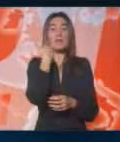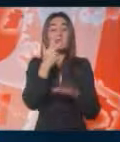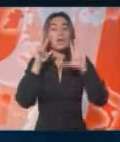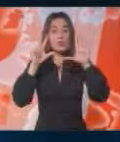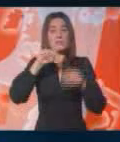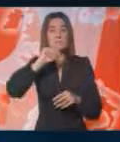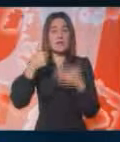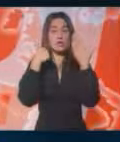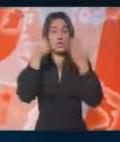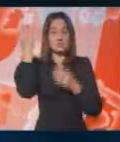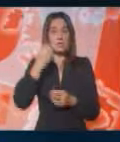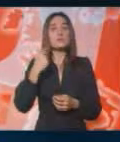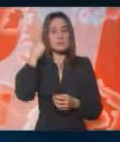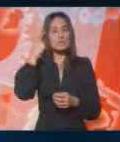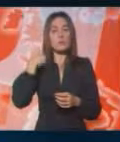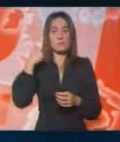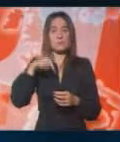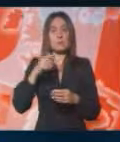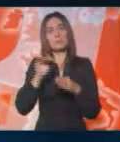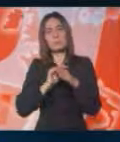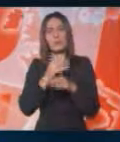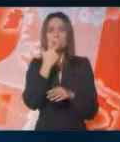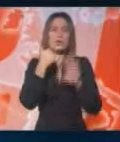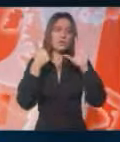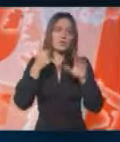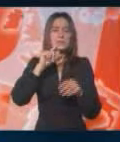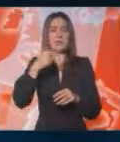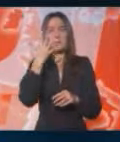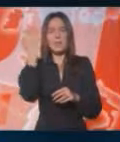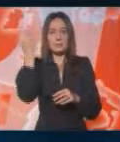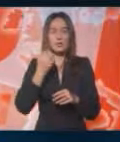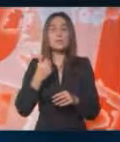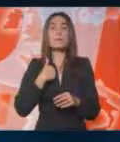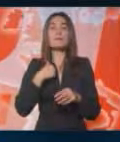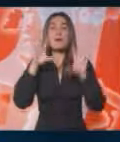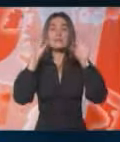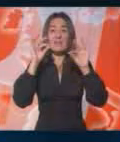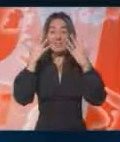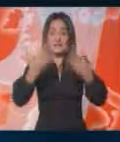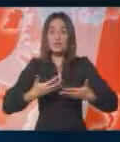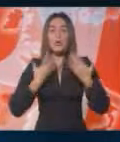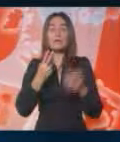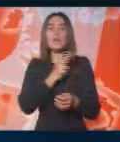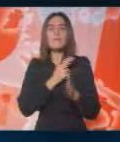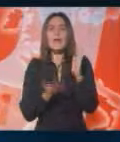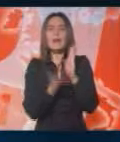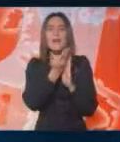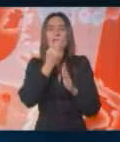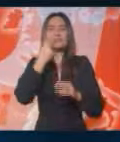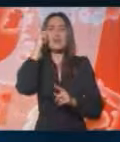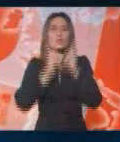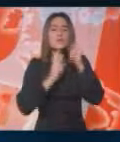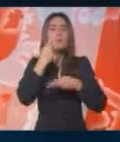,6%, znači mi smo, pardon, neki 36,5%, znači mi smo za 10 godina imali rast induske